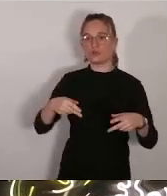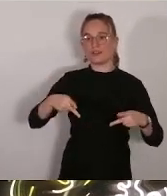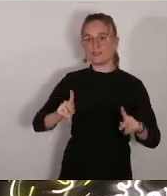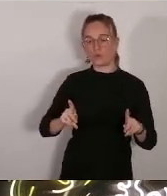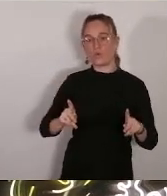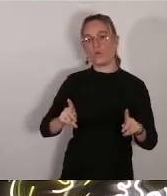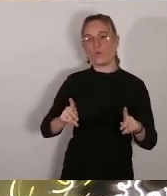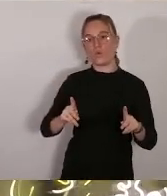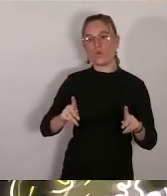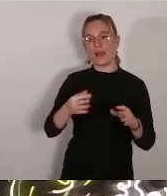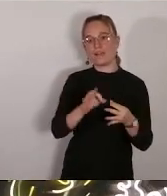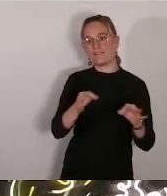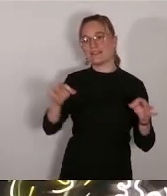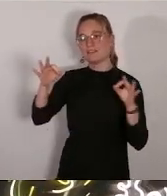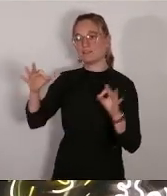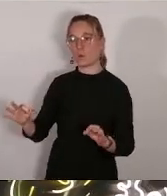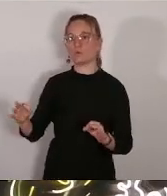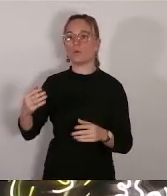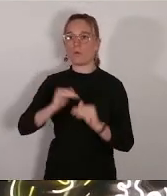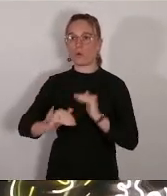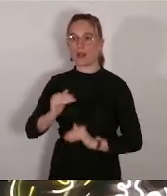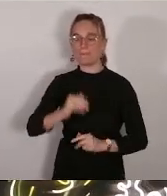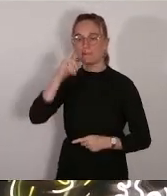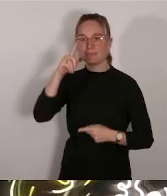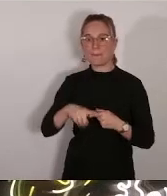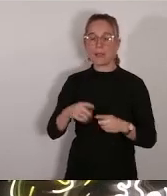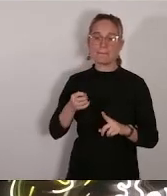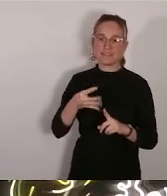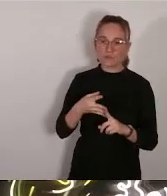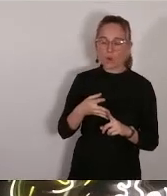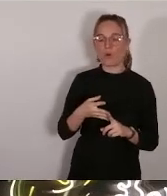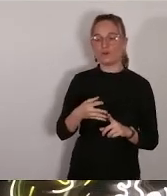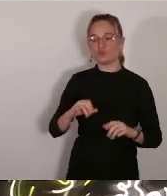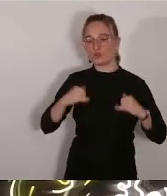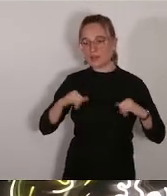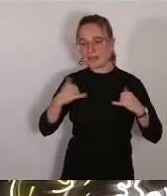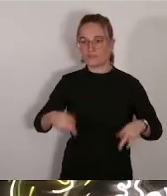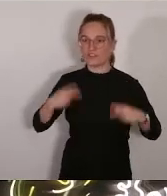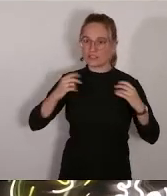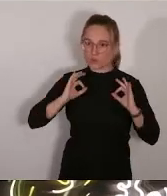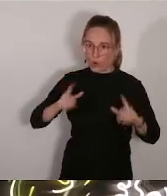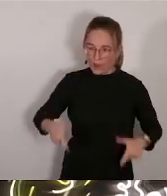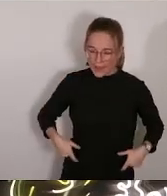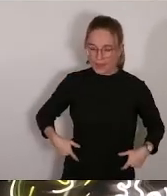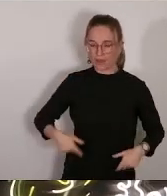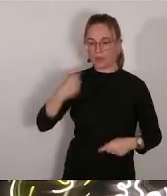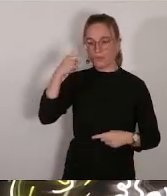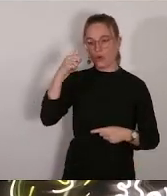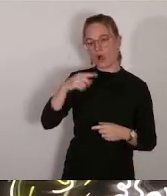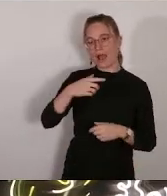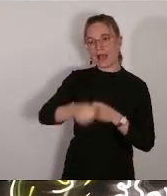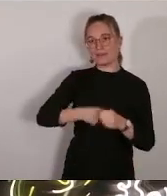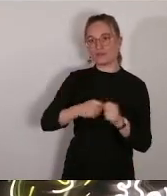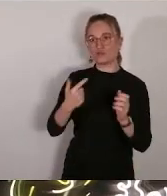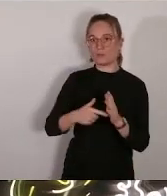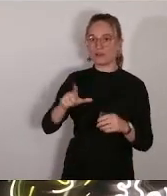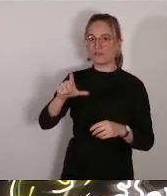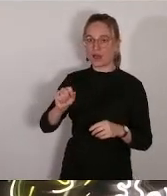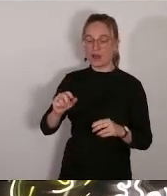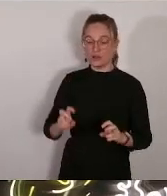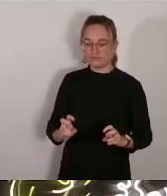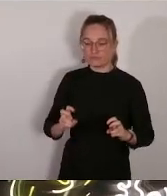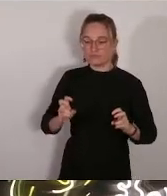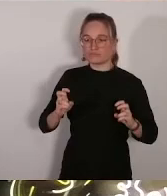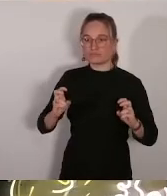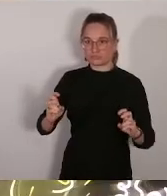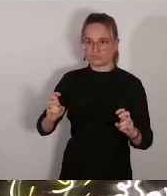mission vie scolaire crèche et jeunesse année 2020 à hauteur de 500 000 euros et portant ainsi le montant affecté sur l'opération